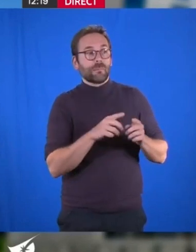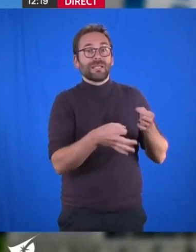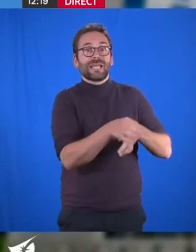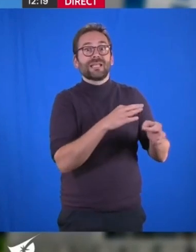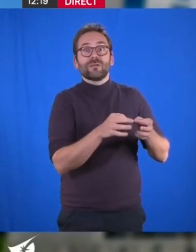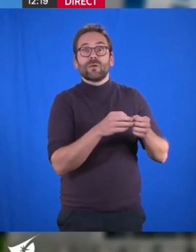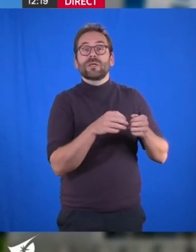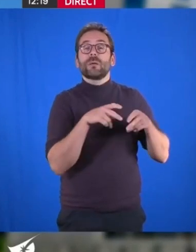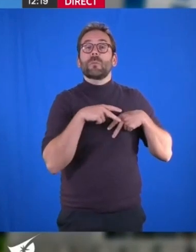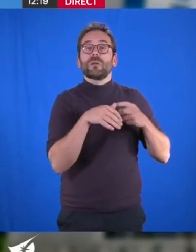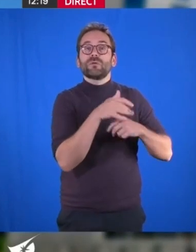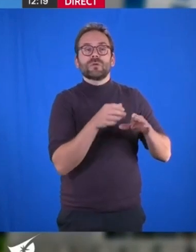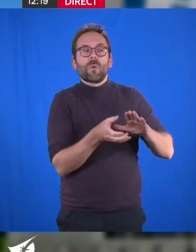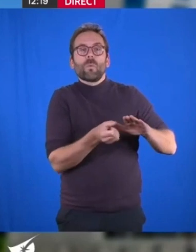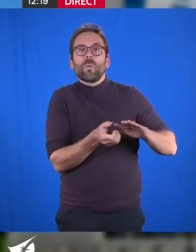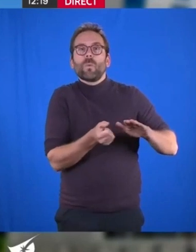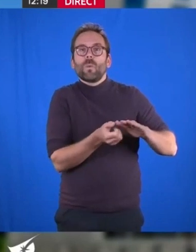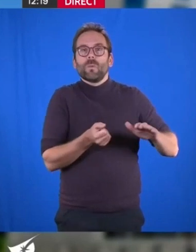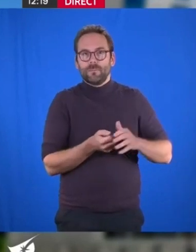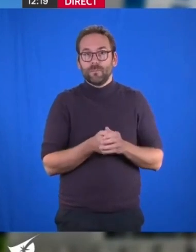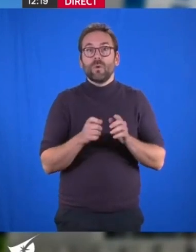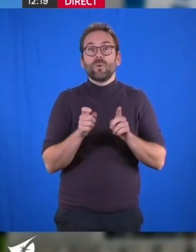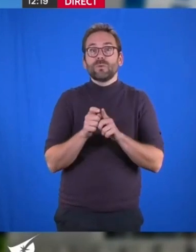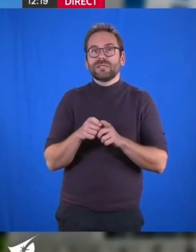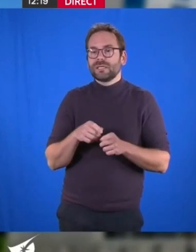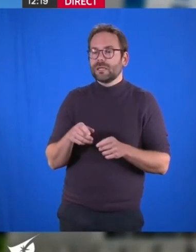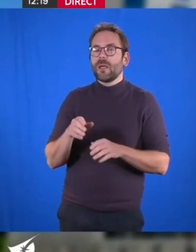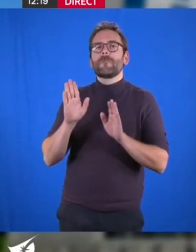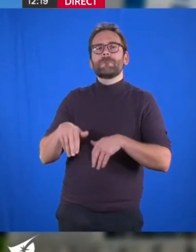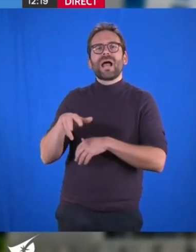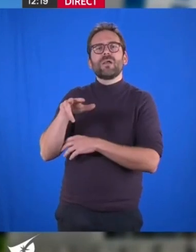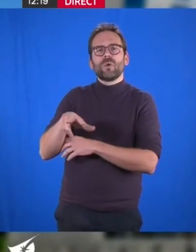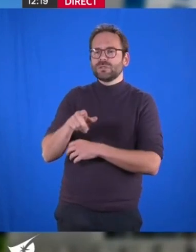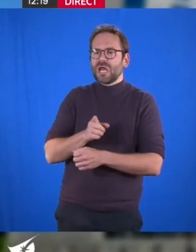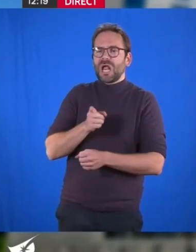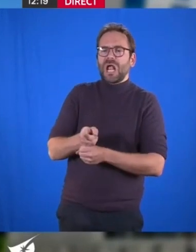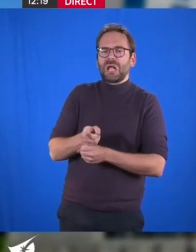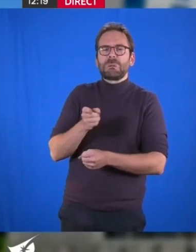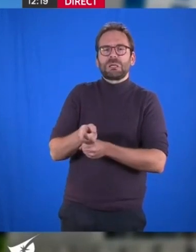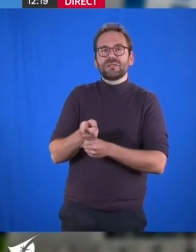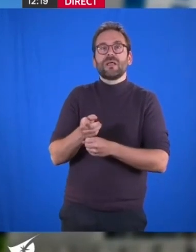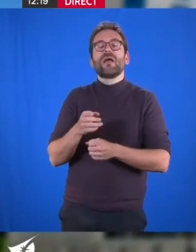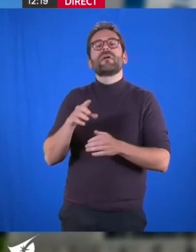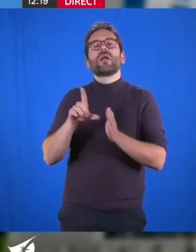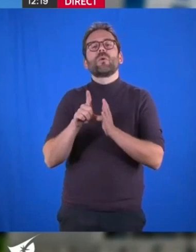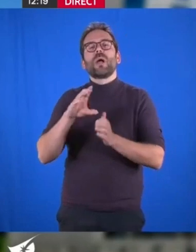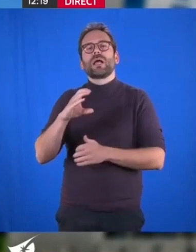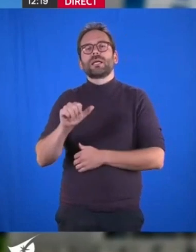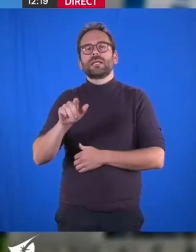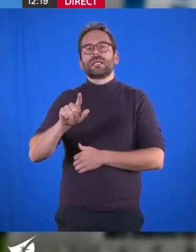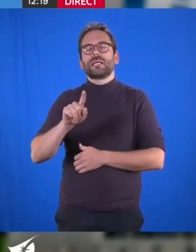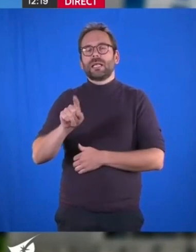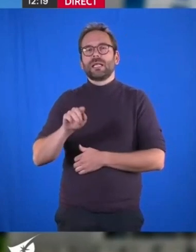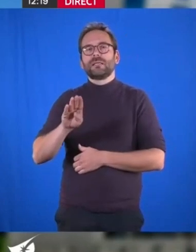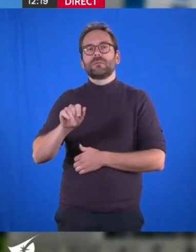bailleurs sociaux. C'est la criminalisation des mal logés avec la loi Casbarian. Donc oui, il y a des choix politiques qui sont faits dans